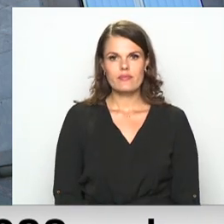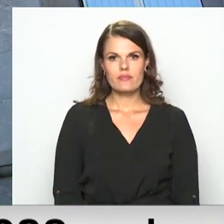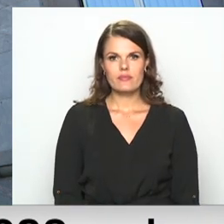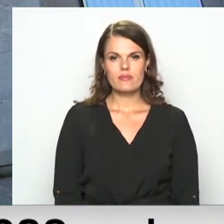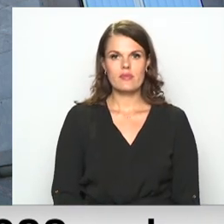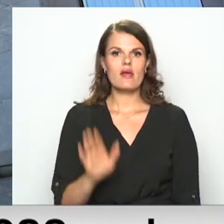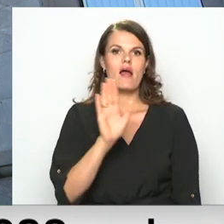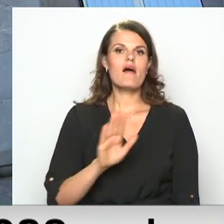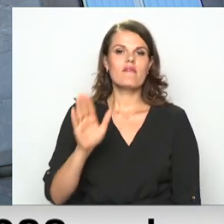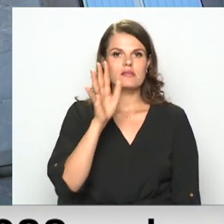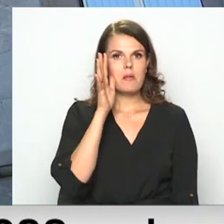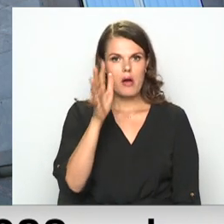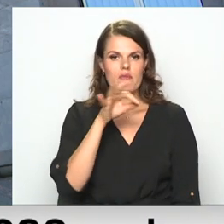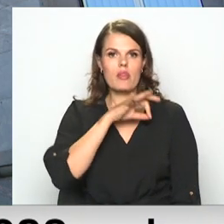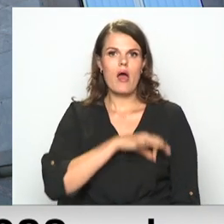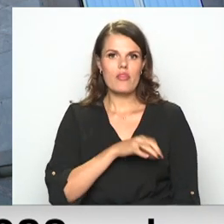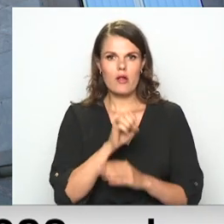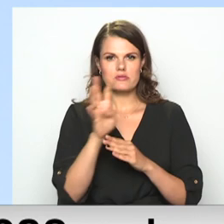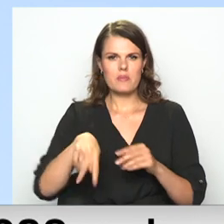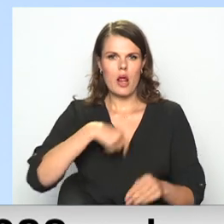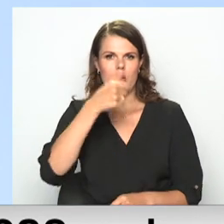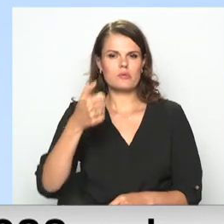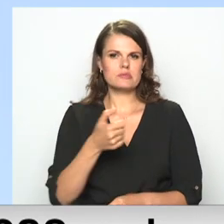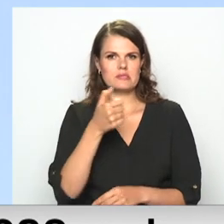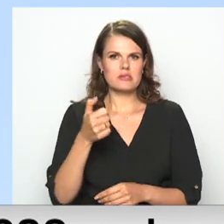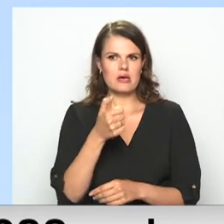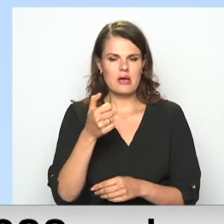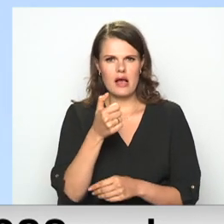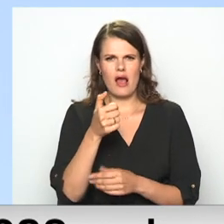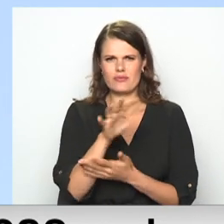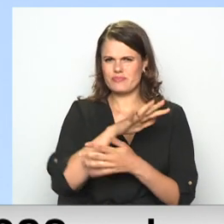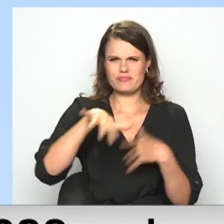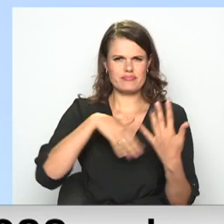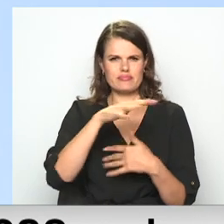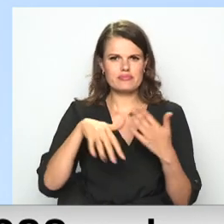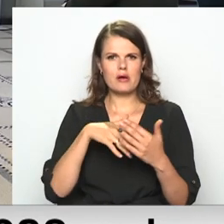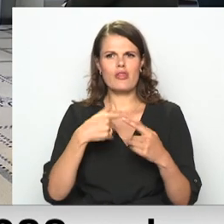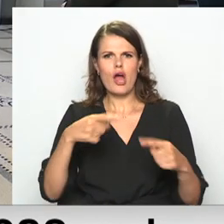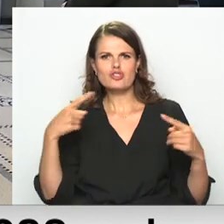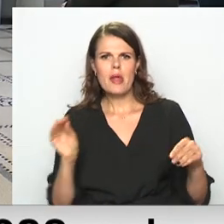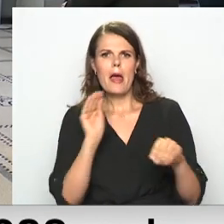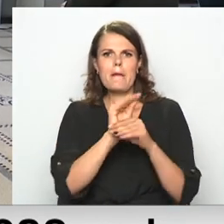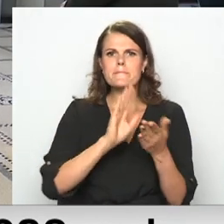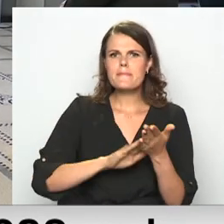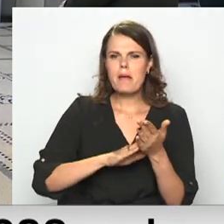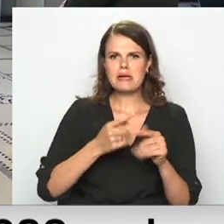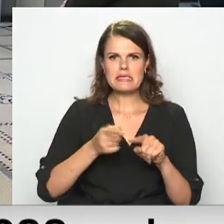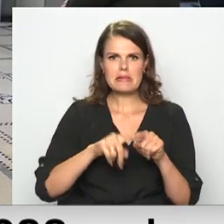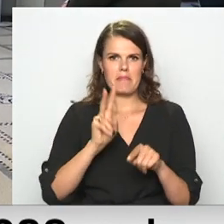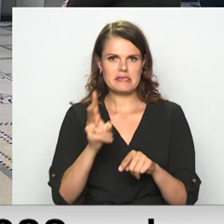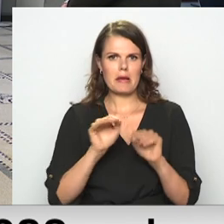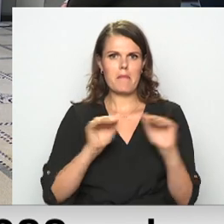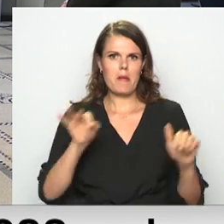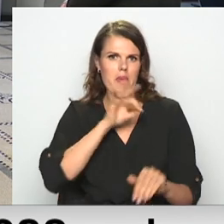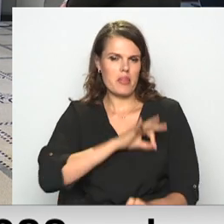Valsts pārvaldē atalgojuma sistēma gadiem kropjo dažādas piemaksas zemo pamatalgu dēļ, norāda valsts kancelējs direktors Jānis